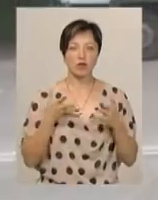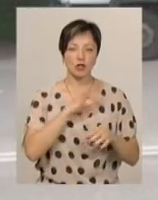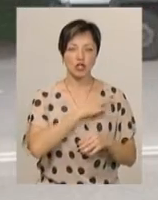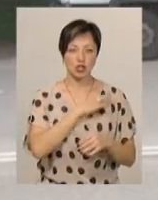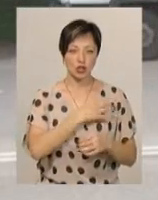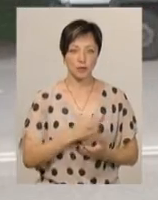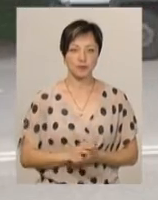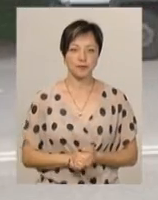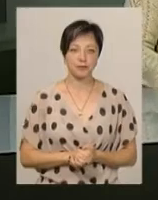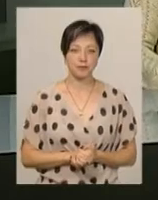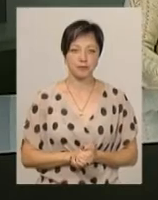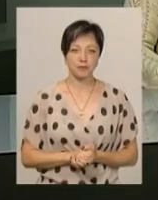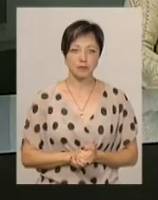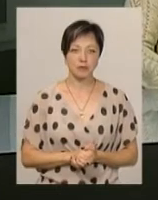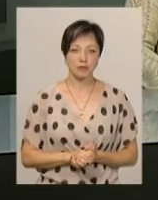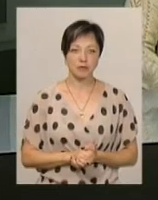слідчі.